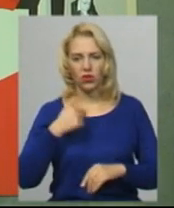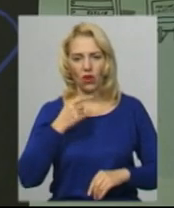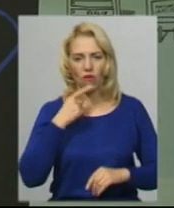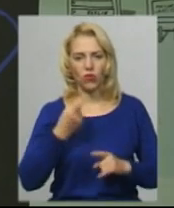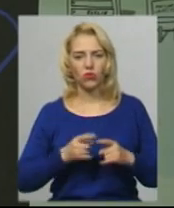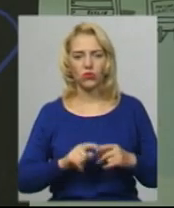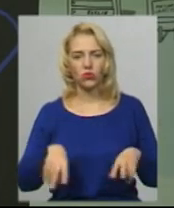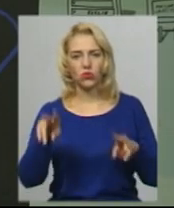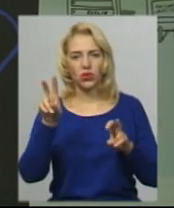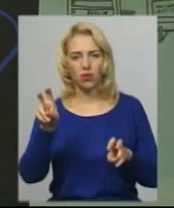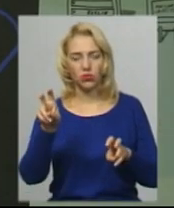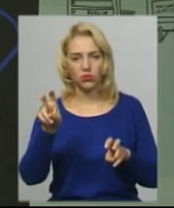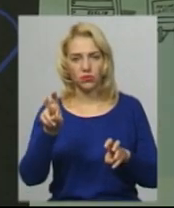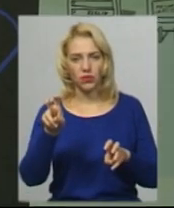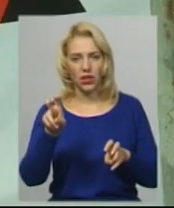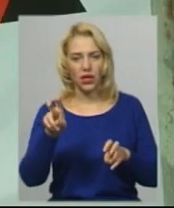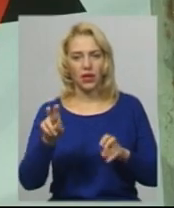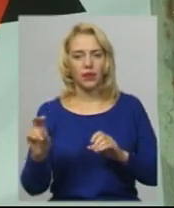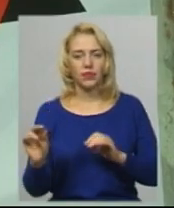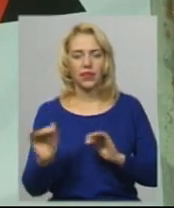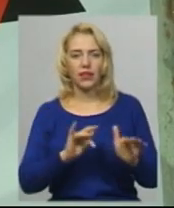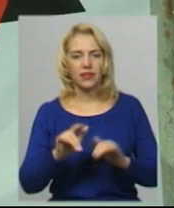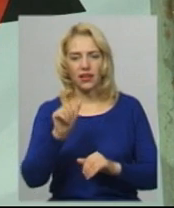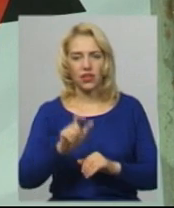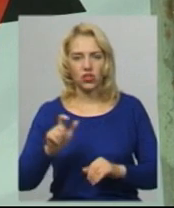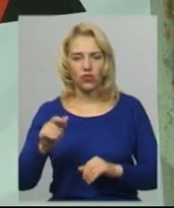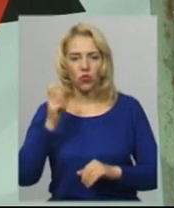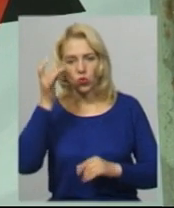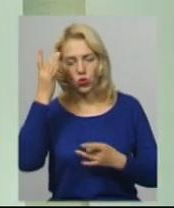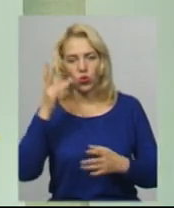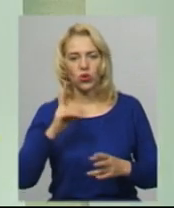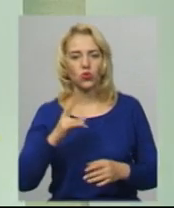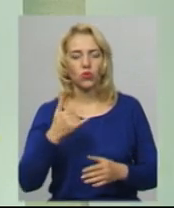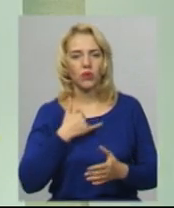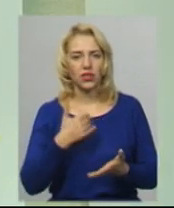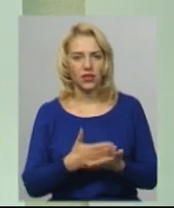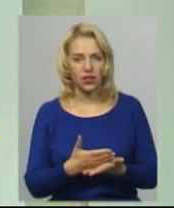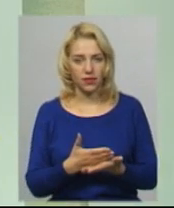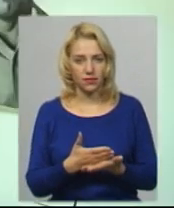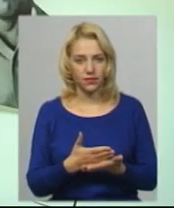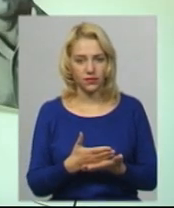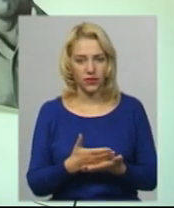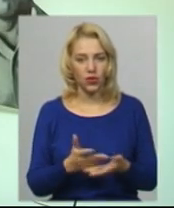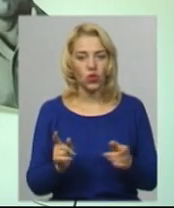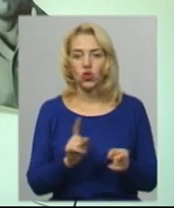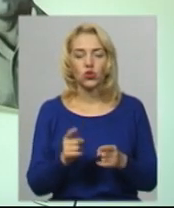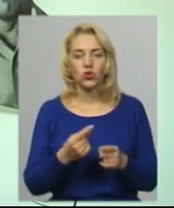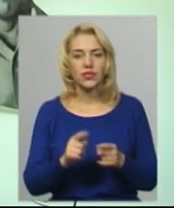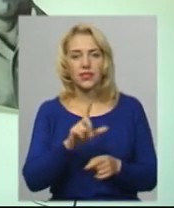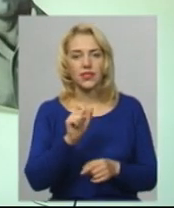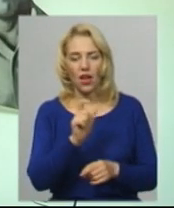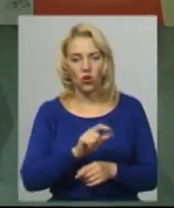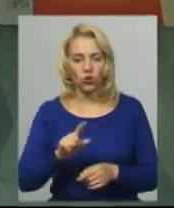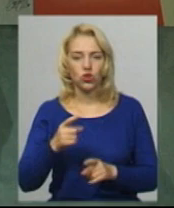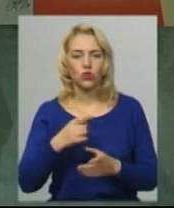цю тему діячів культури, хто вони є, що це є за люди, чому